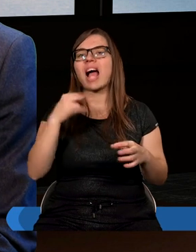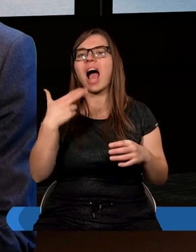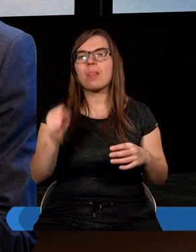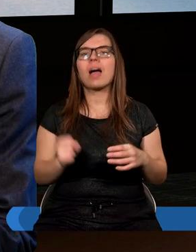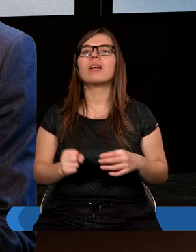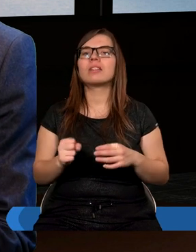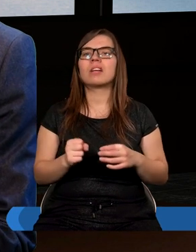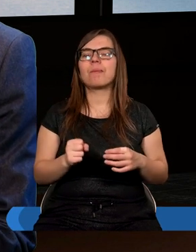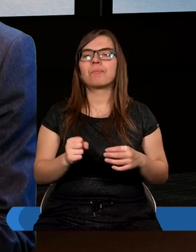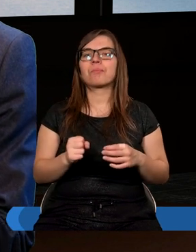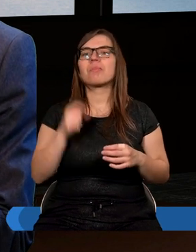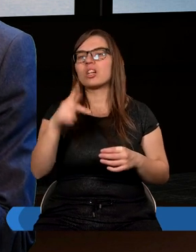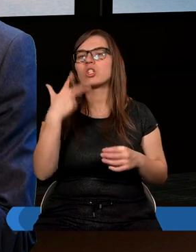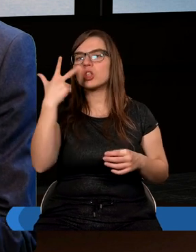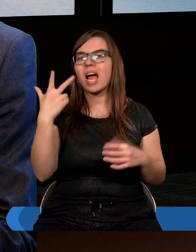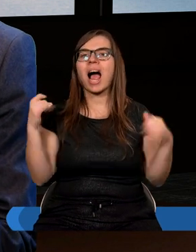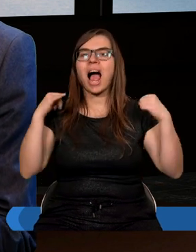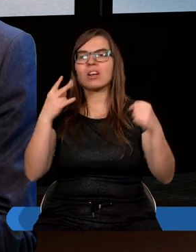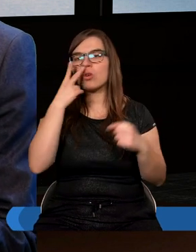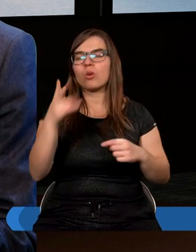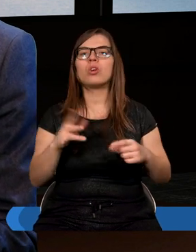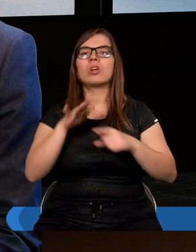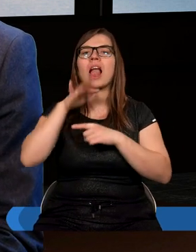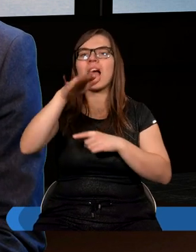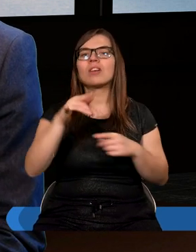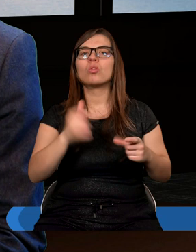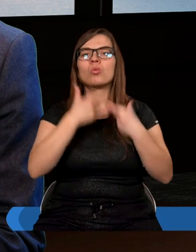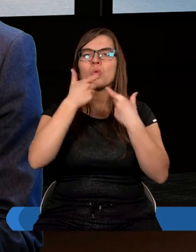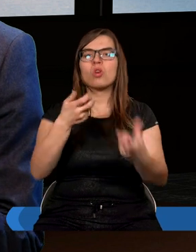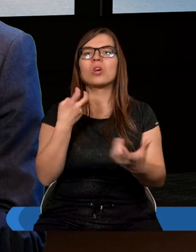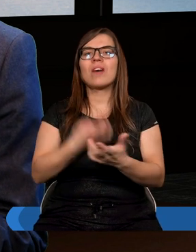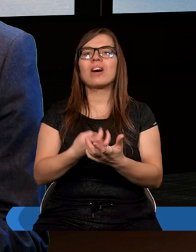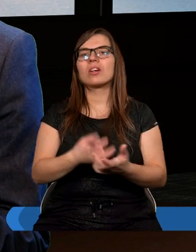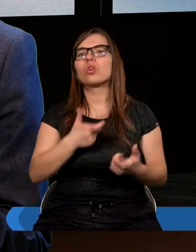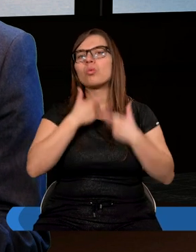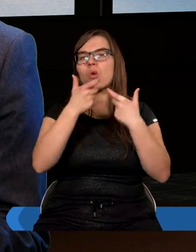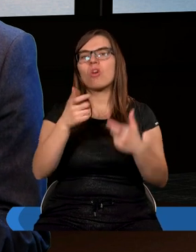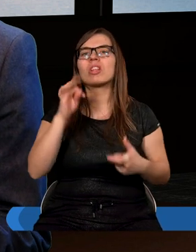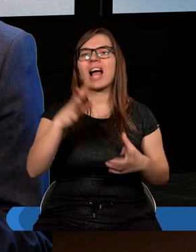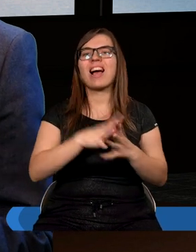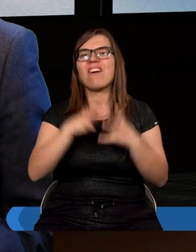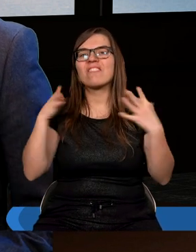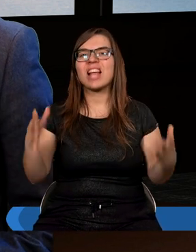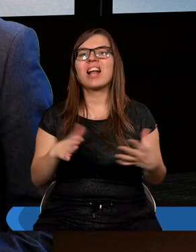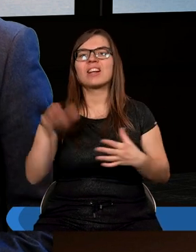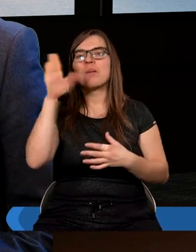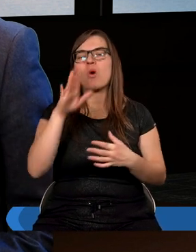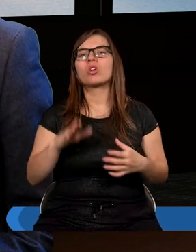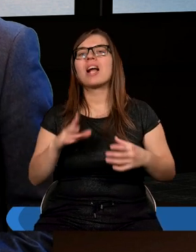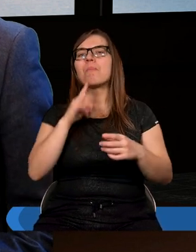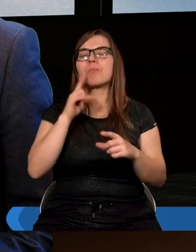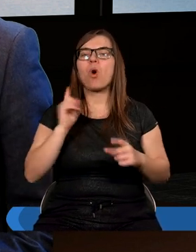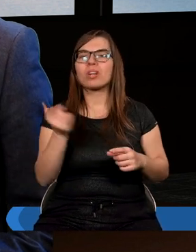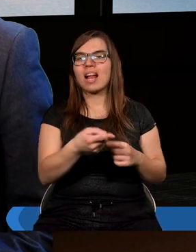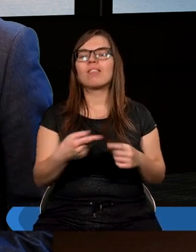wizję tych trzech aniołów, którzy lecą i głoszą Ewangelię, głoszą takie wielkie, Boże, ostatnie poselstwo do świata.